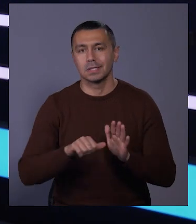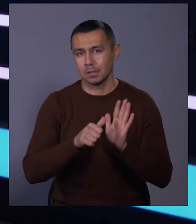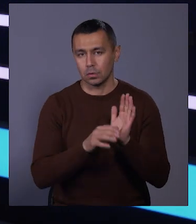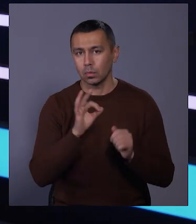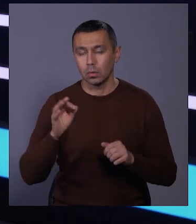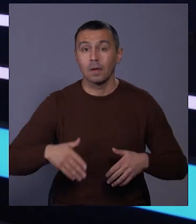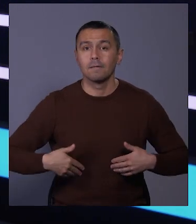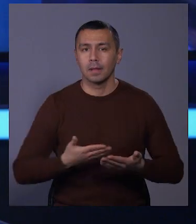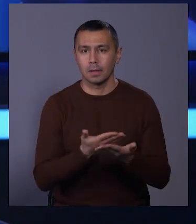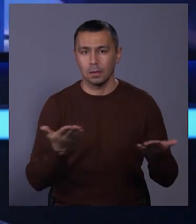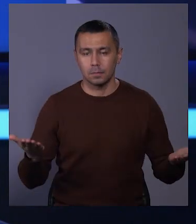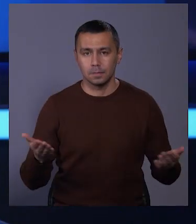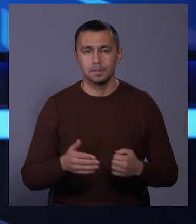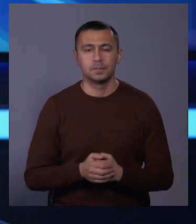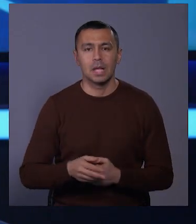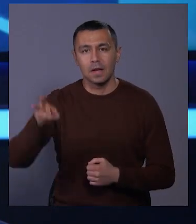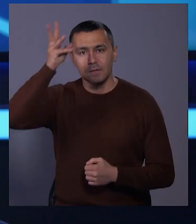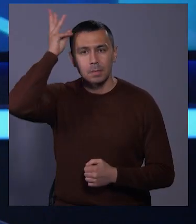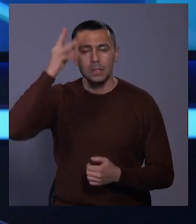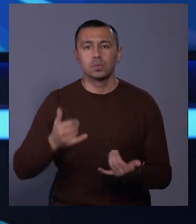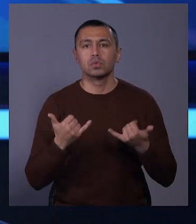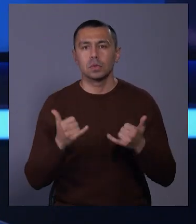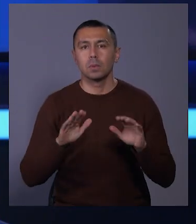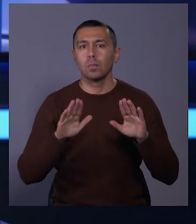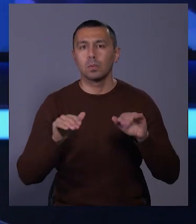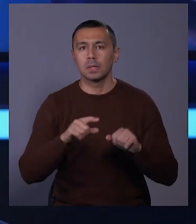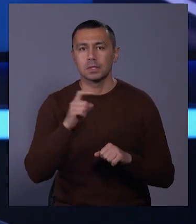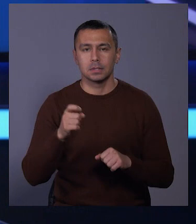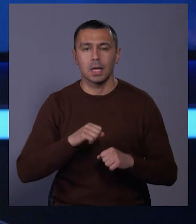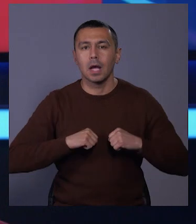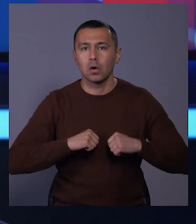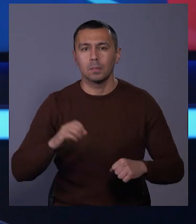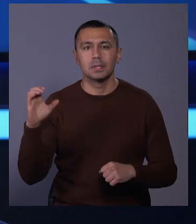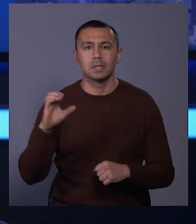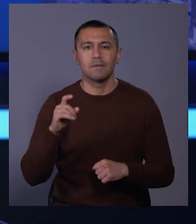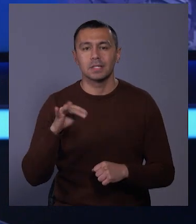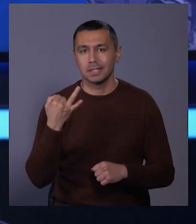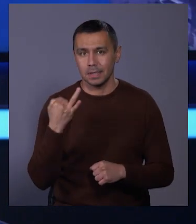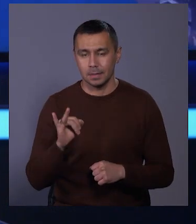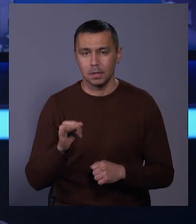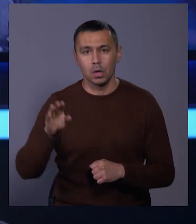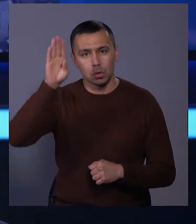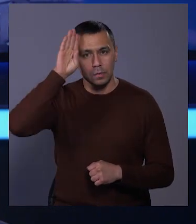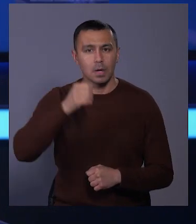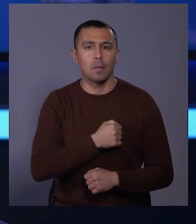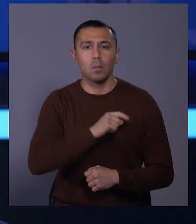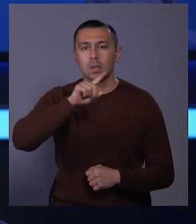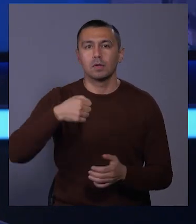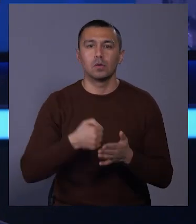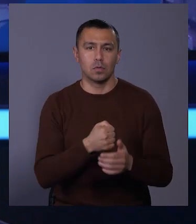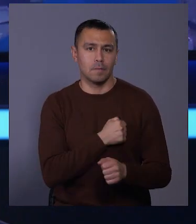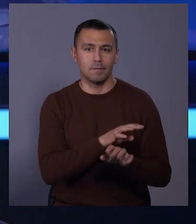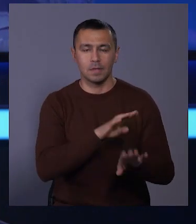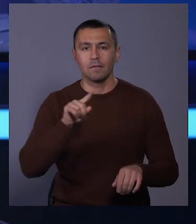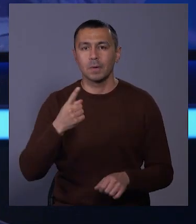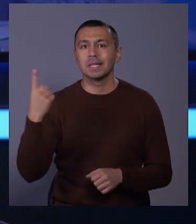-ту. Вітаю. У Хмельницькому сьогодні попрощалися із героєм Сергієм Вишинським. Чоловіка мобілізували до війська